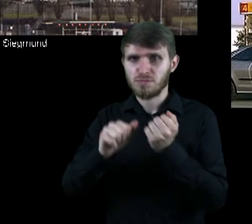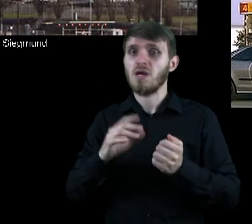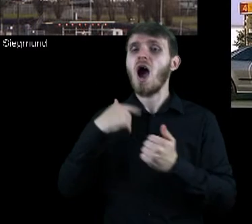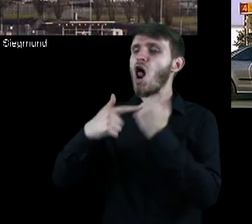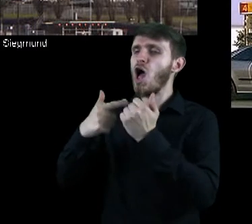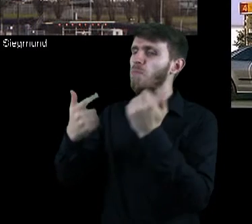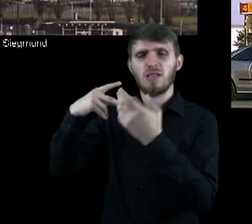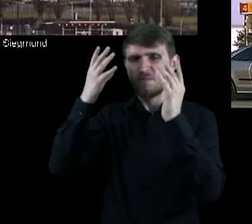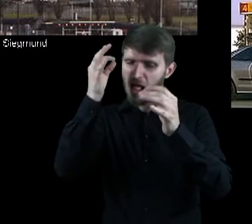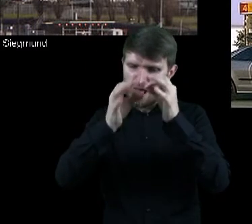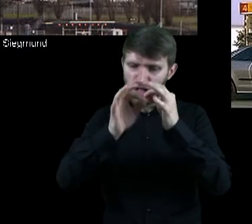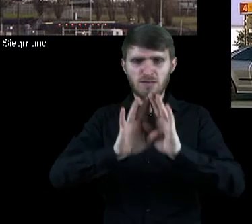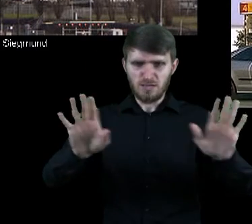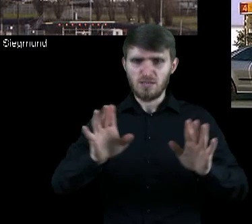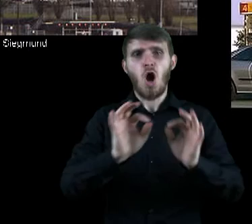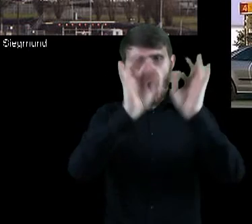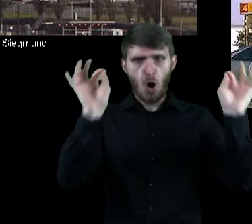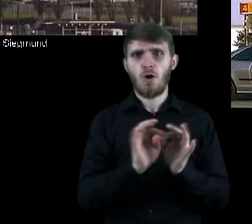liczby. Reszta to inne rzeczy.